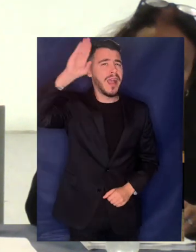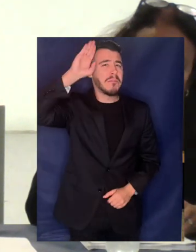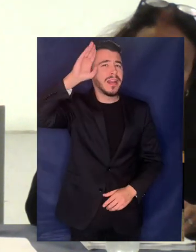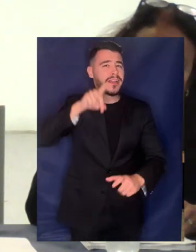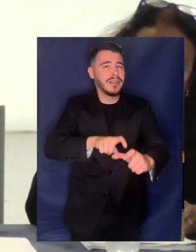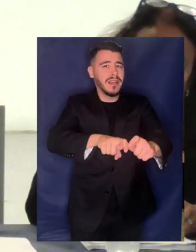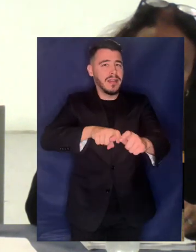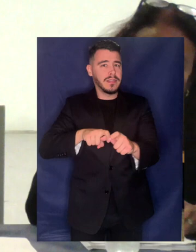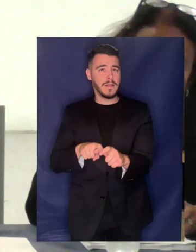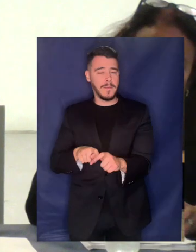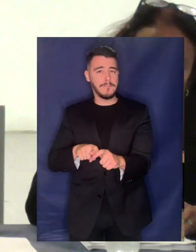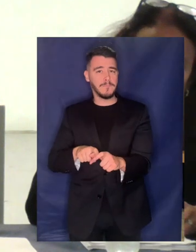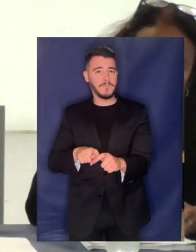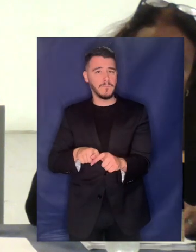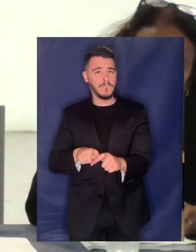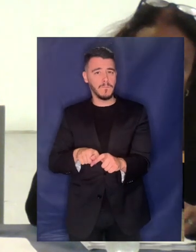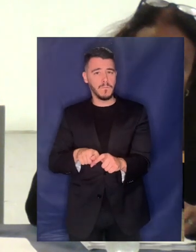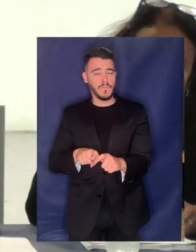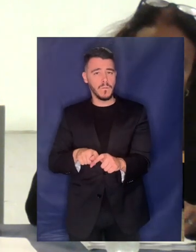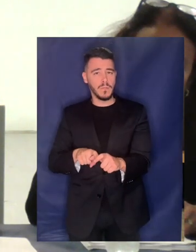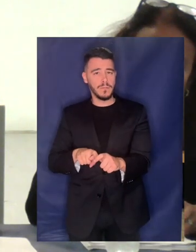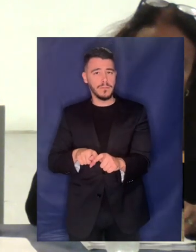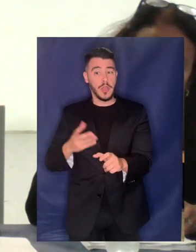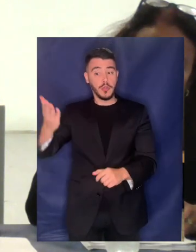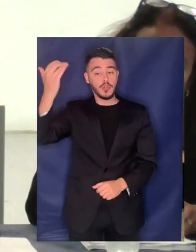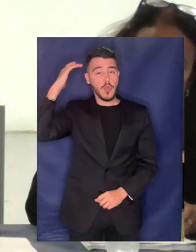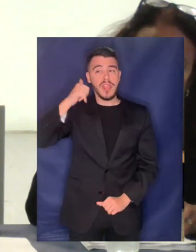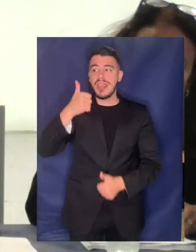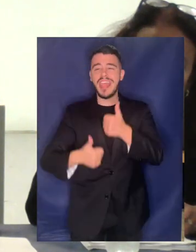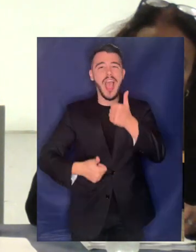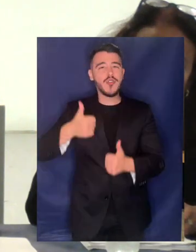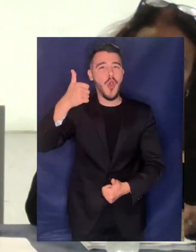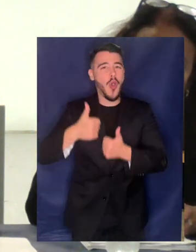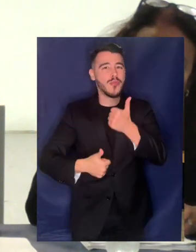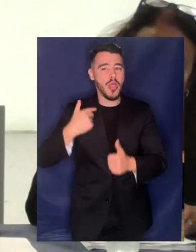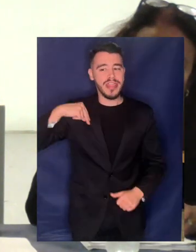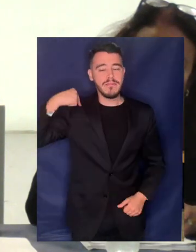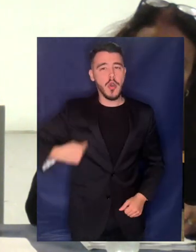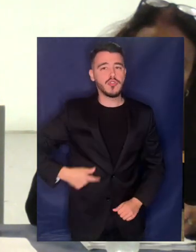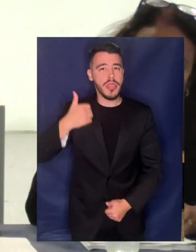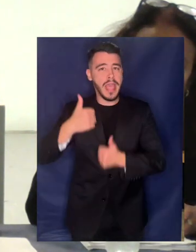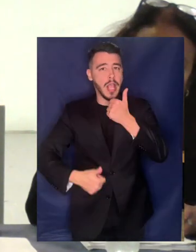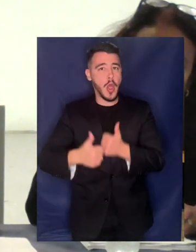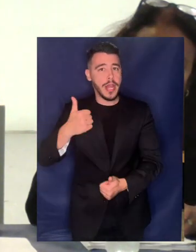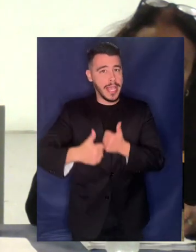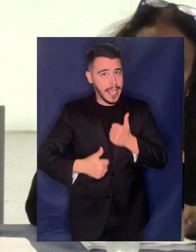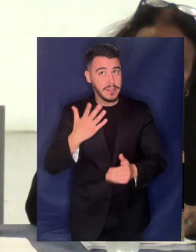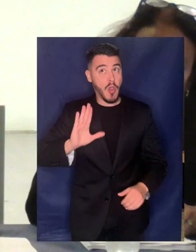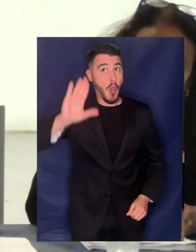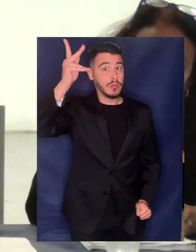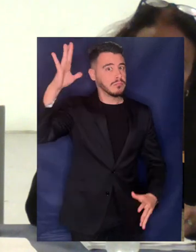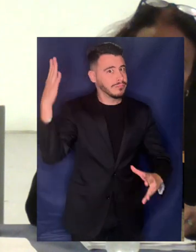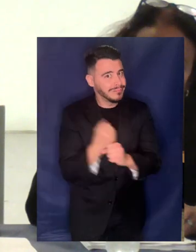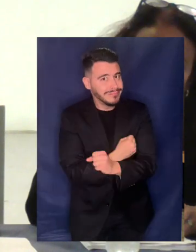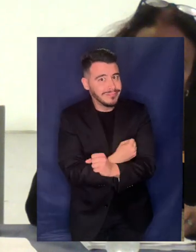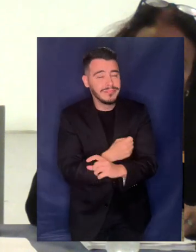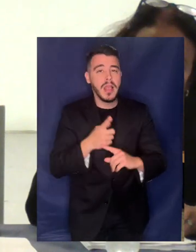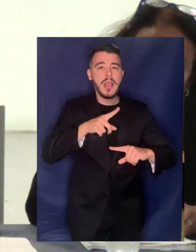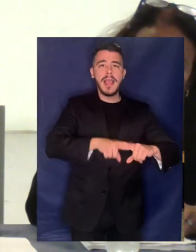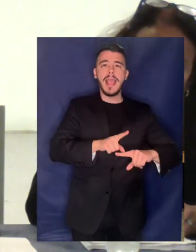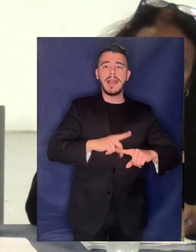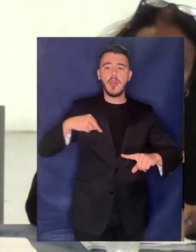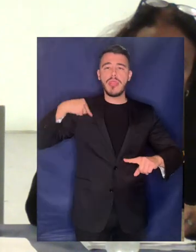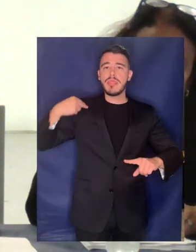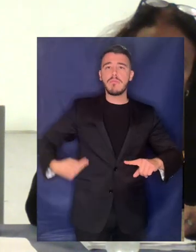που κέρδισε τον διαγωνισμό για να κατασκευάσει το έργο το ελληνικό δημόσιο δεν μπορούσε να